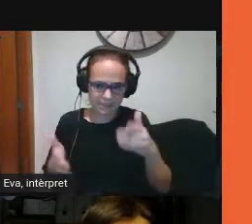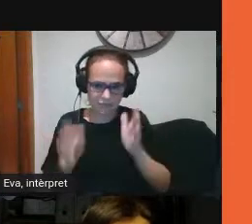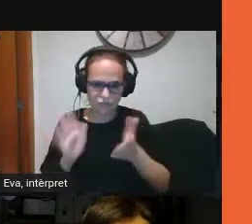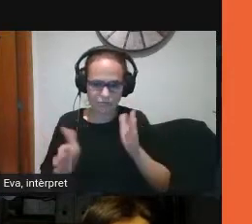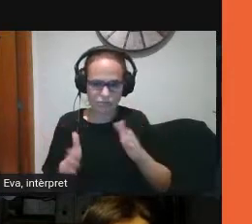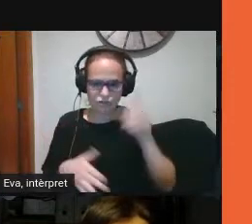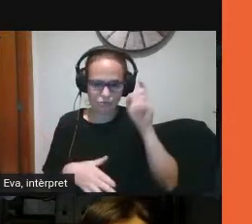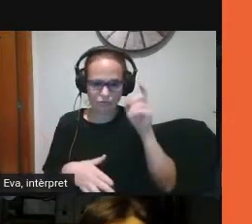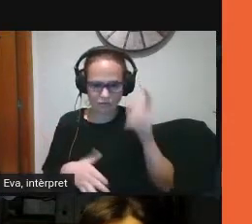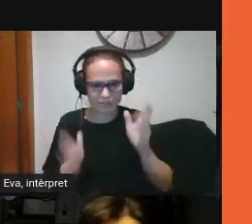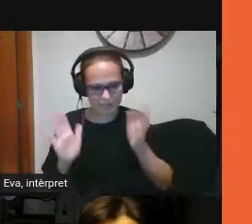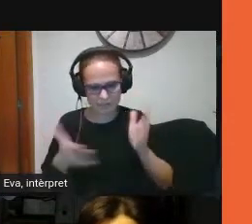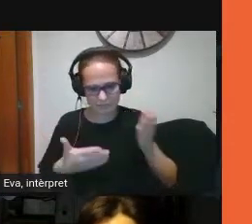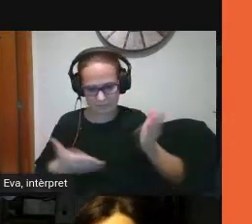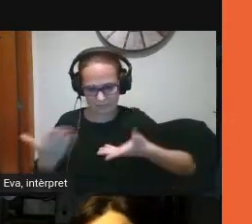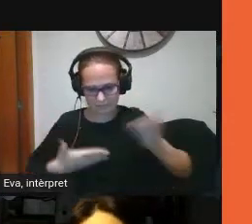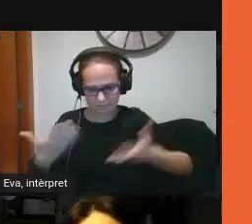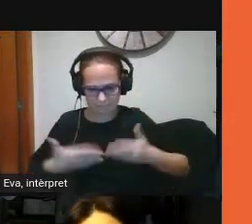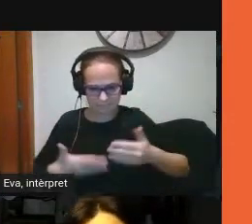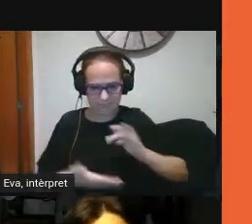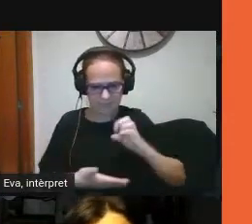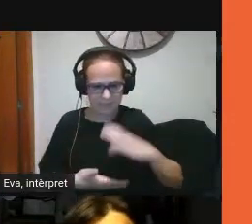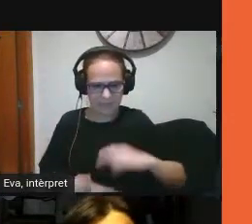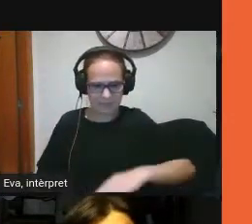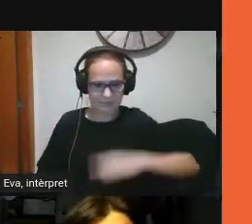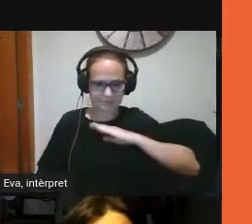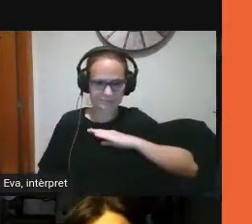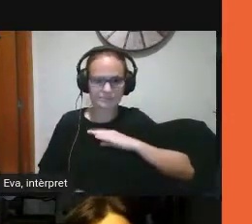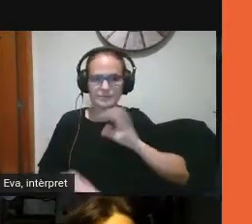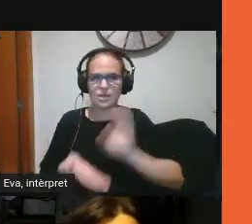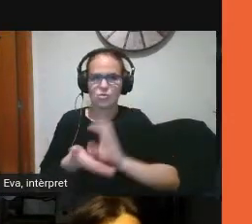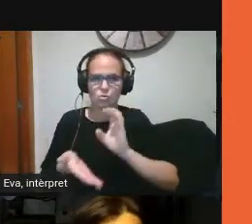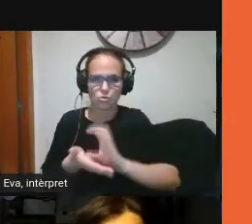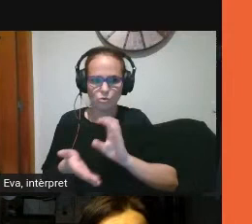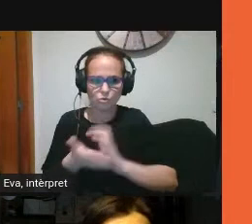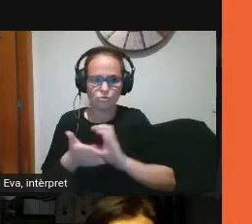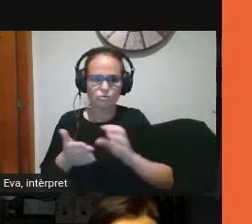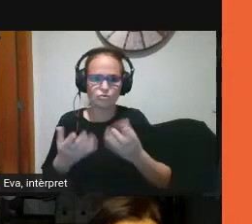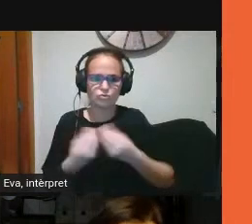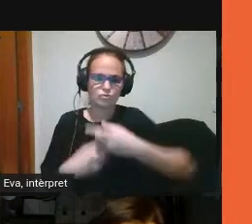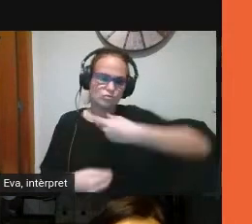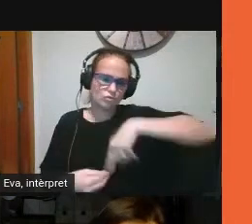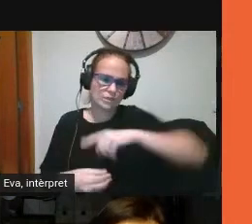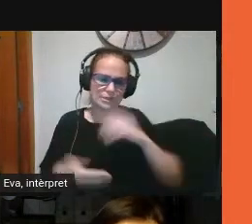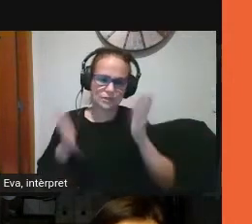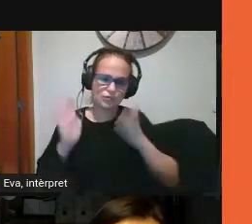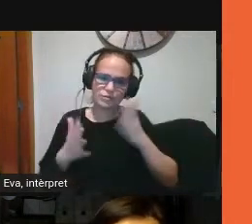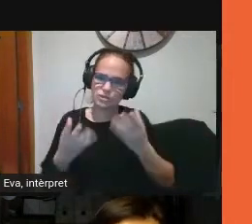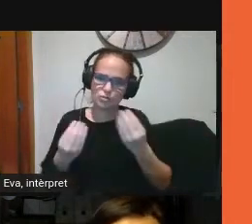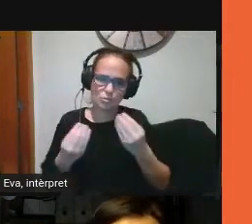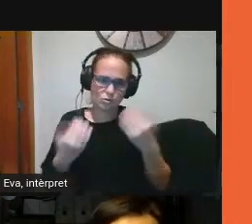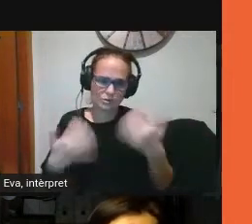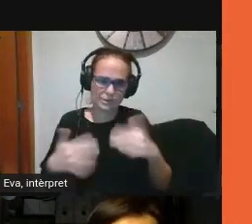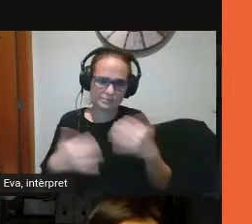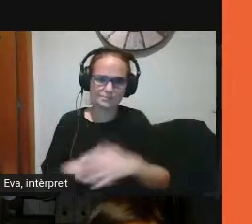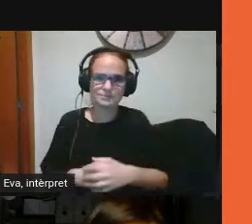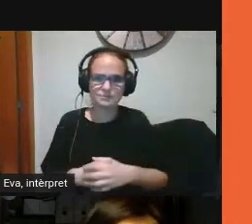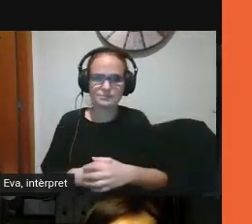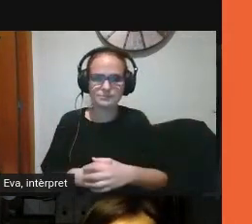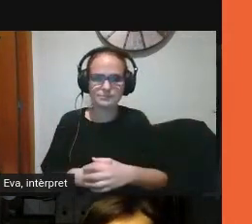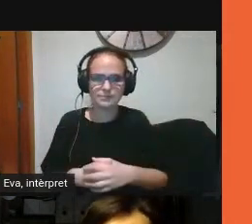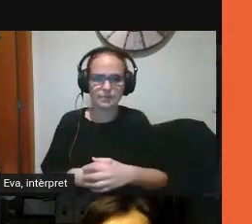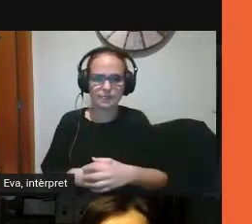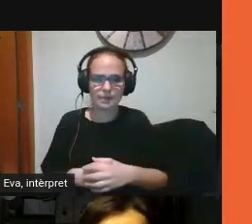del professorat en l'estat vam fer cursos i entre nosaltres feien molta formació vam fer alguna